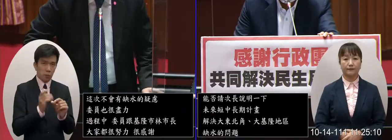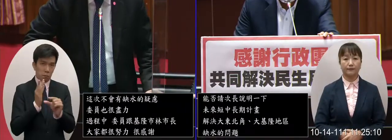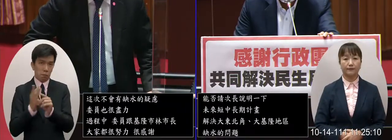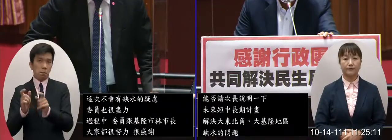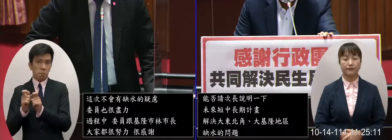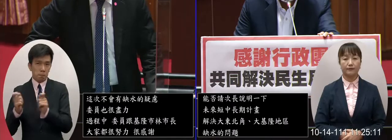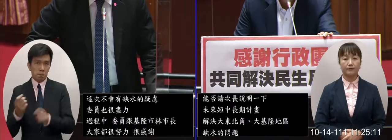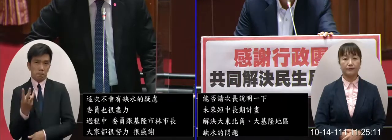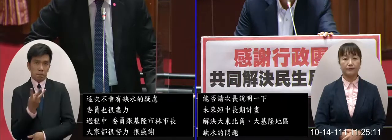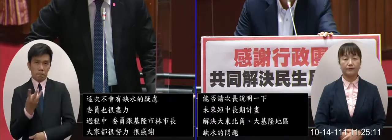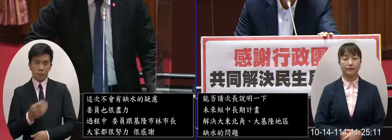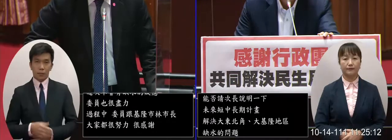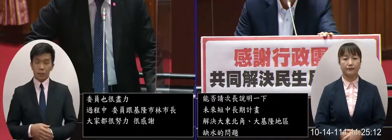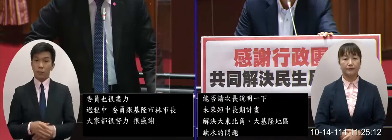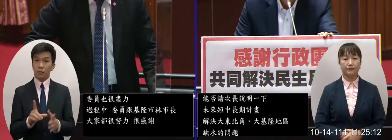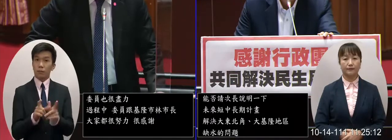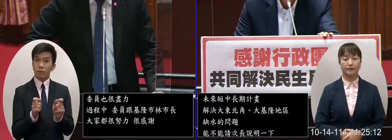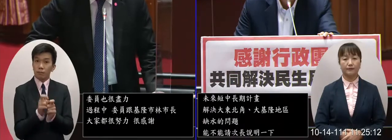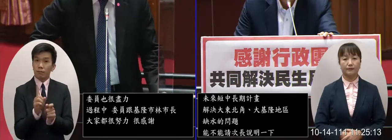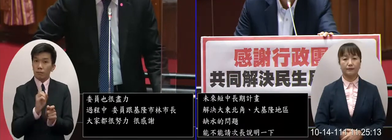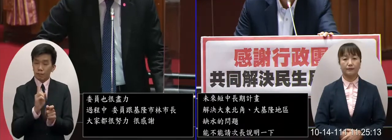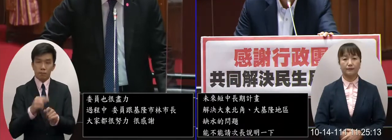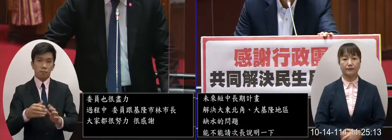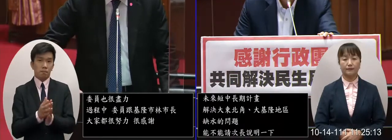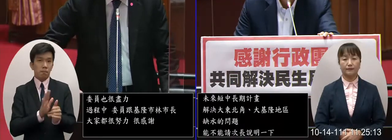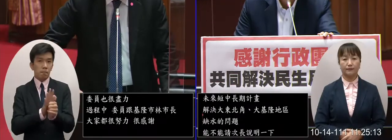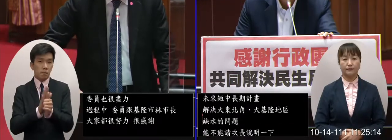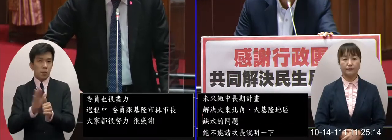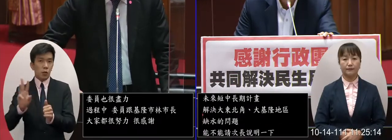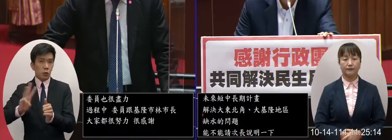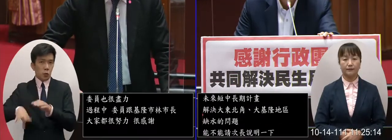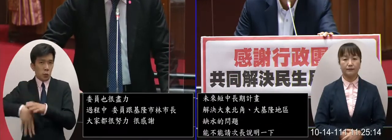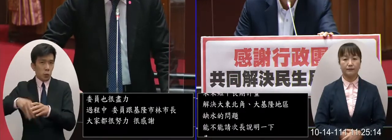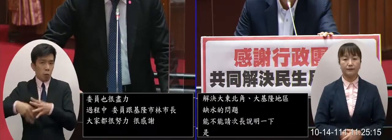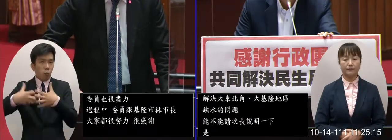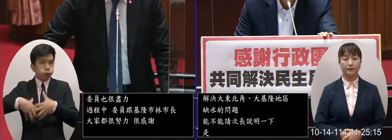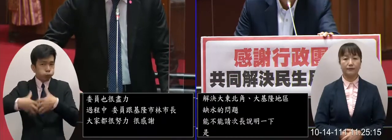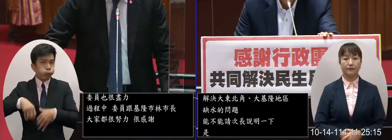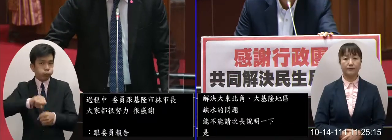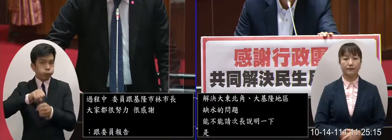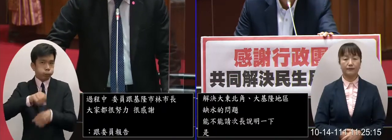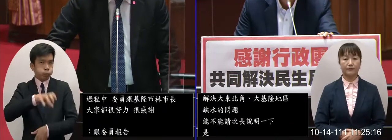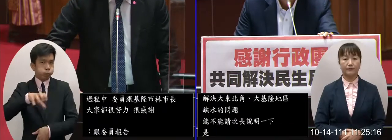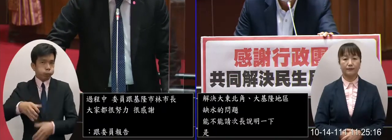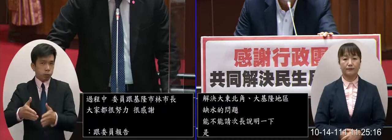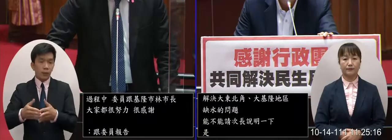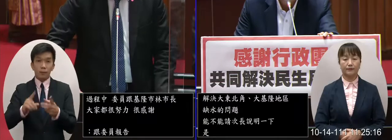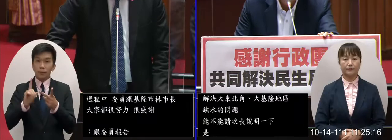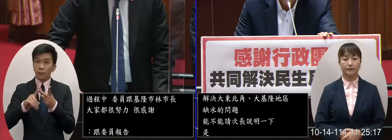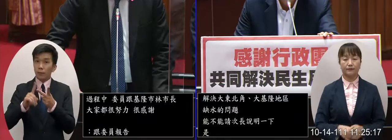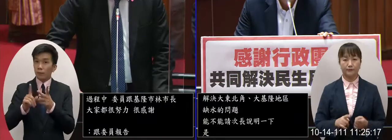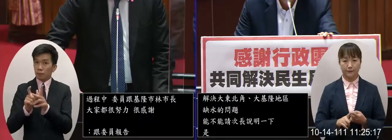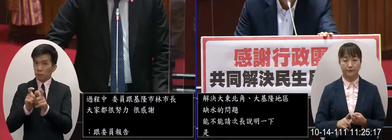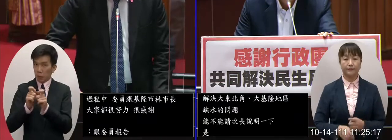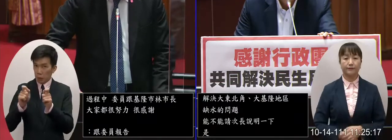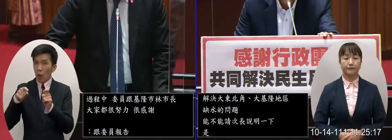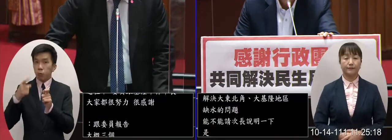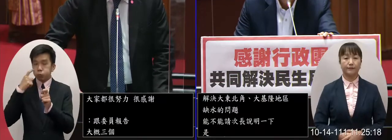短期的部分當然是增加所有的一些抽水的設施那我覺得比較重要的是長期的部分是的